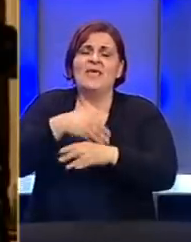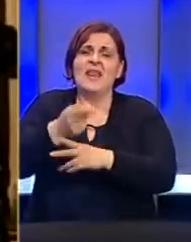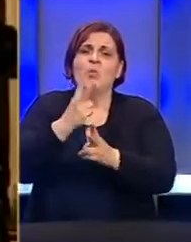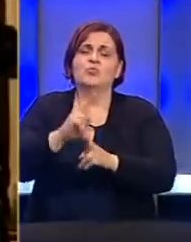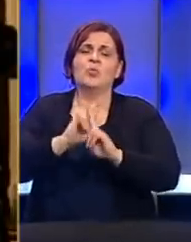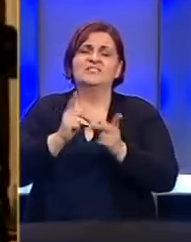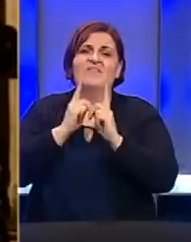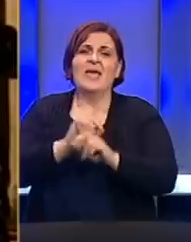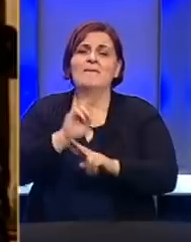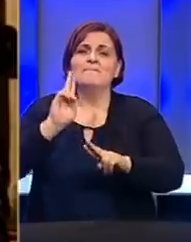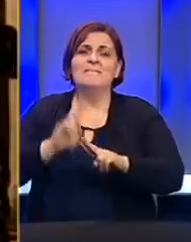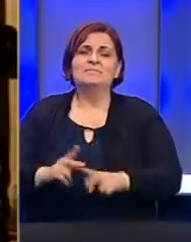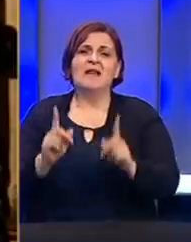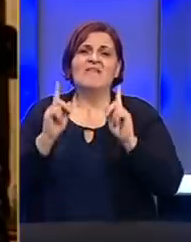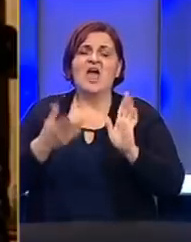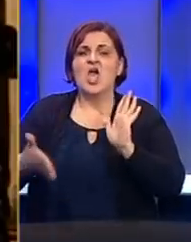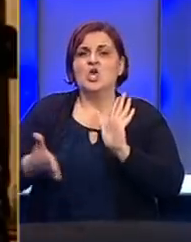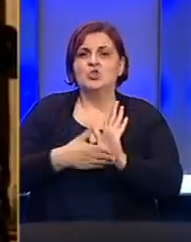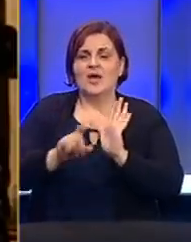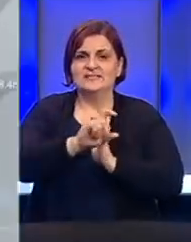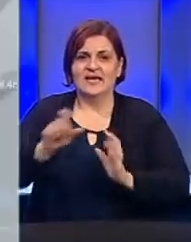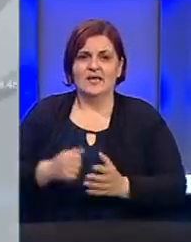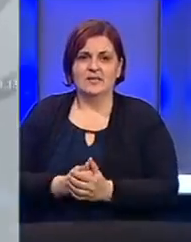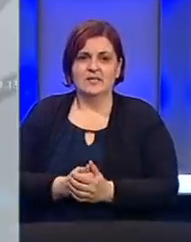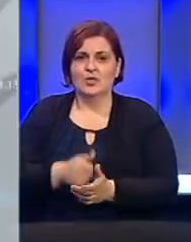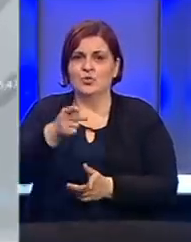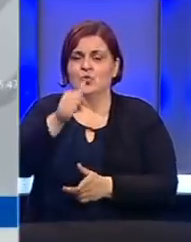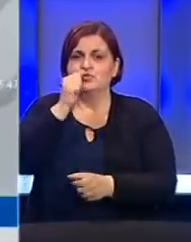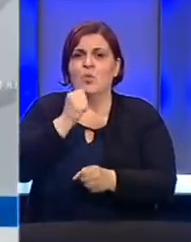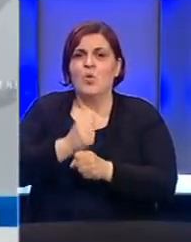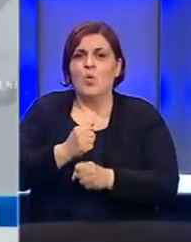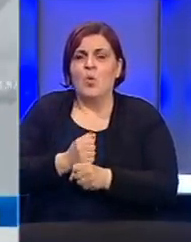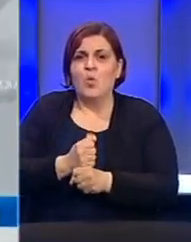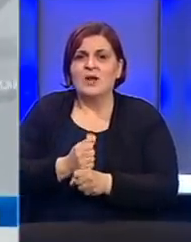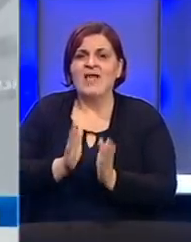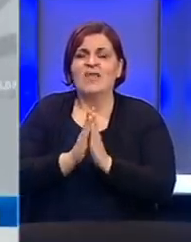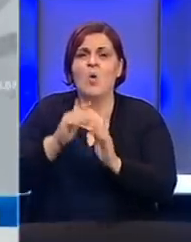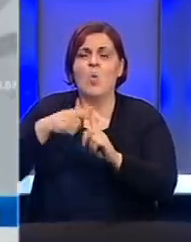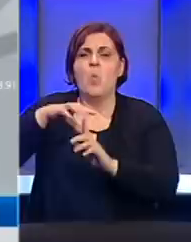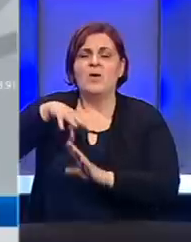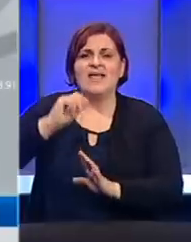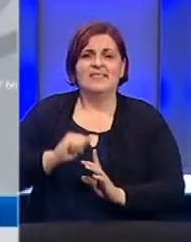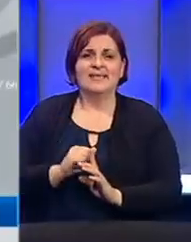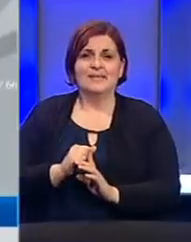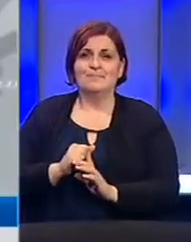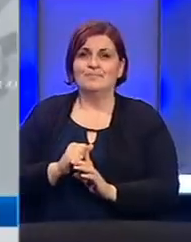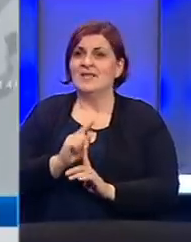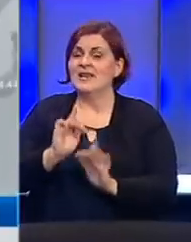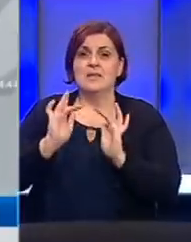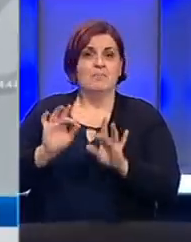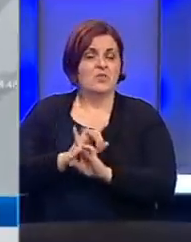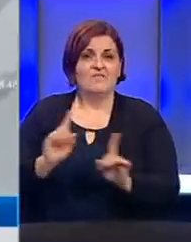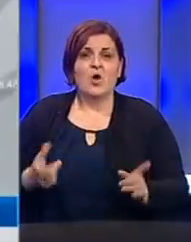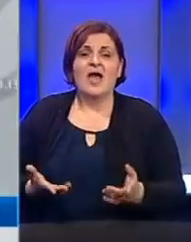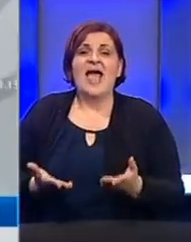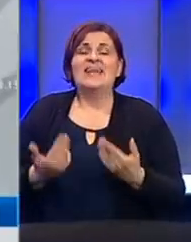svjetskog rata, bez prava na suđenje i dokazane krivnje. To ćemo činiti ovaj puta u katedrali, ni protiv koga,